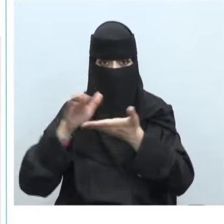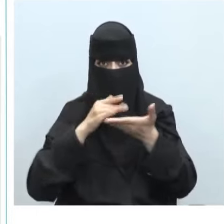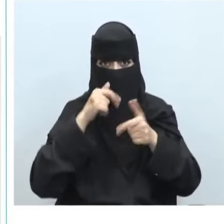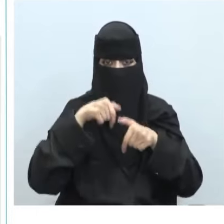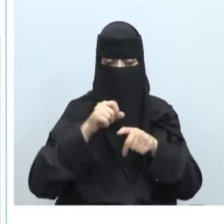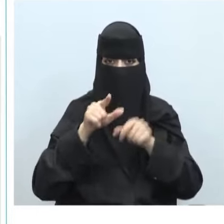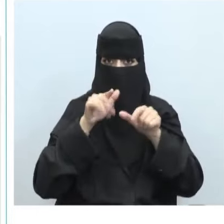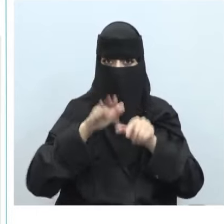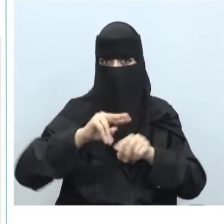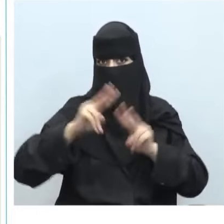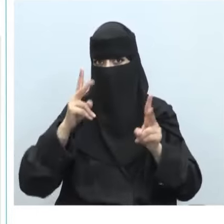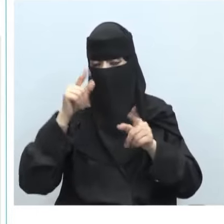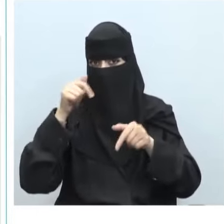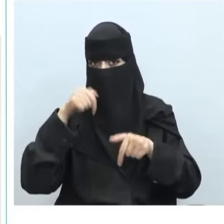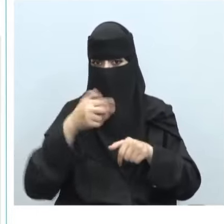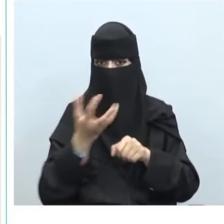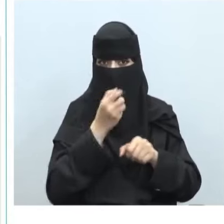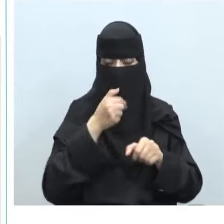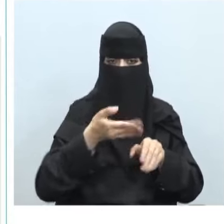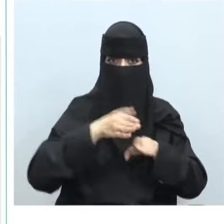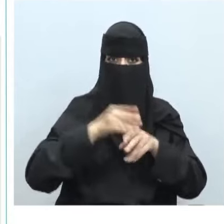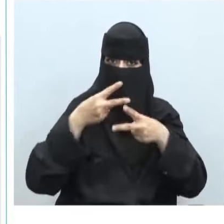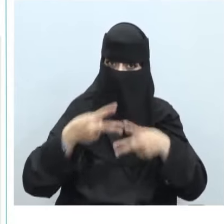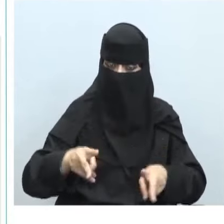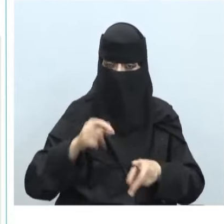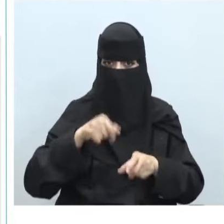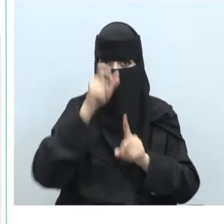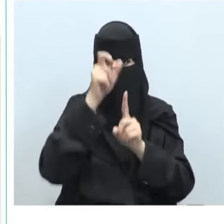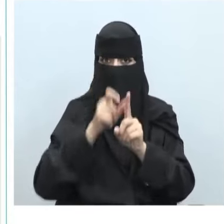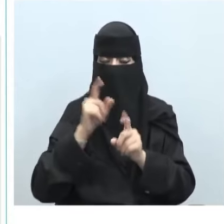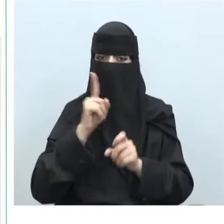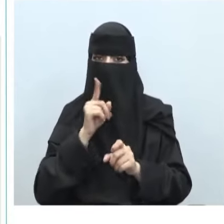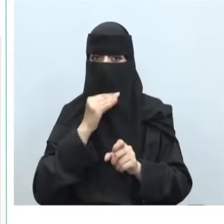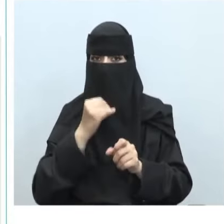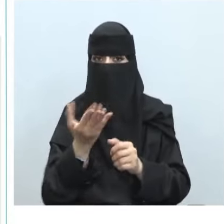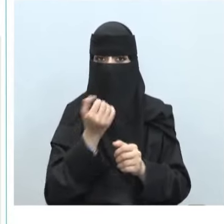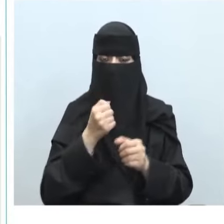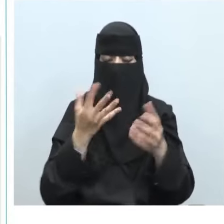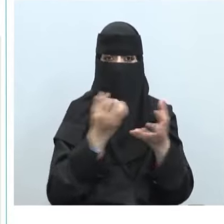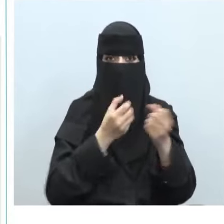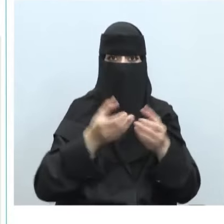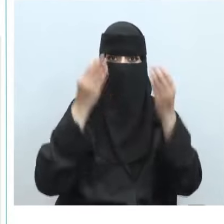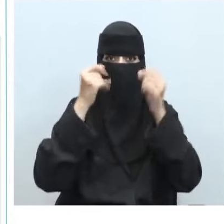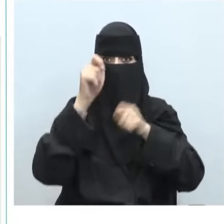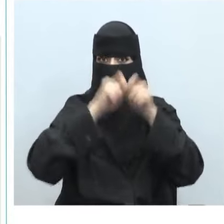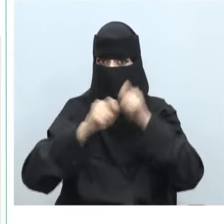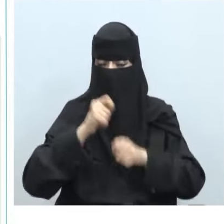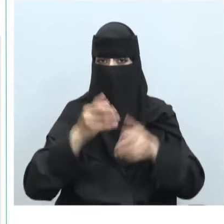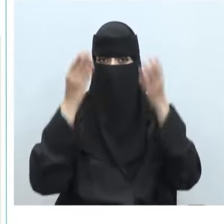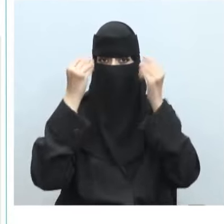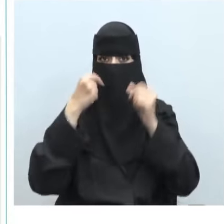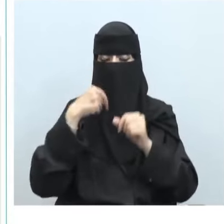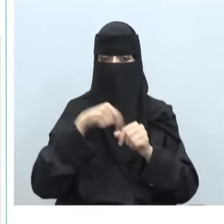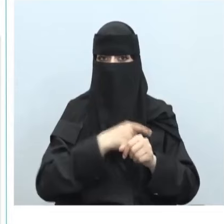الإلكترونية الأخرى الحصول على موافقة الوالدين قبل جمع تلك البيانات أو استخدام معلوماتهم